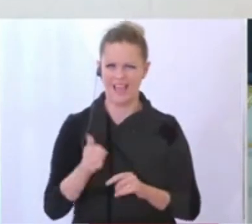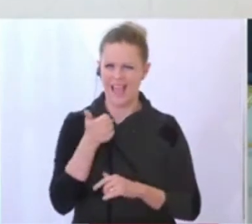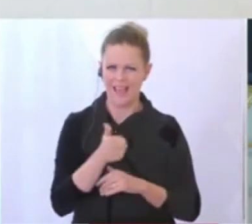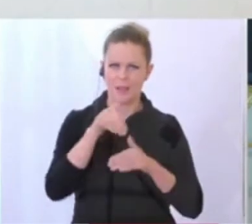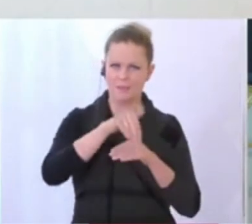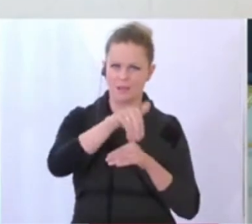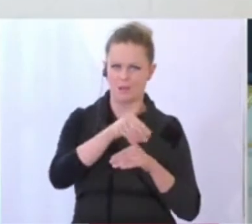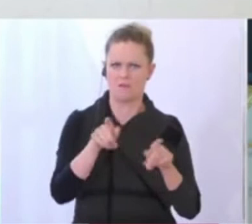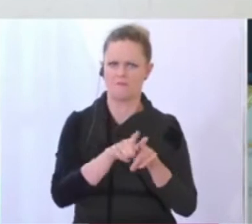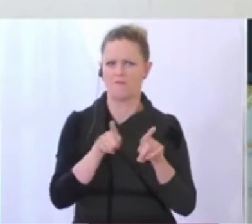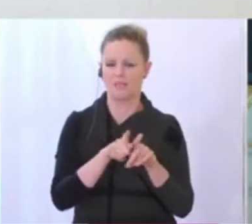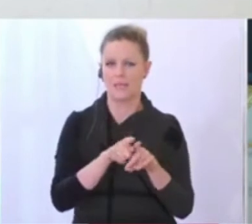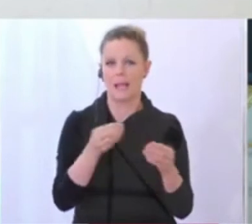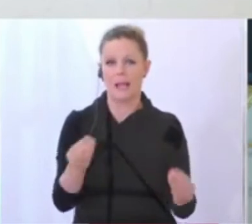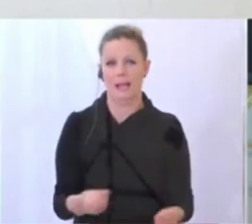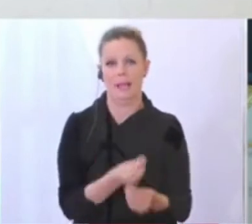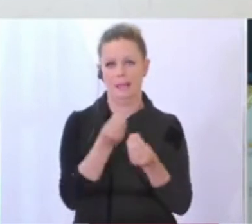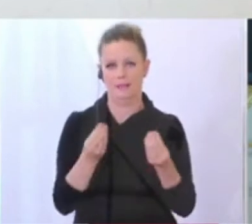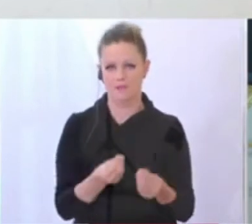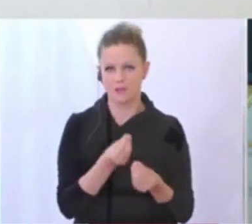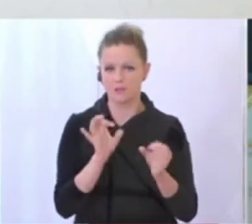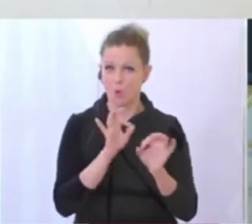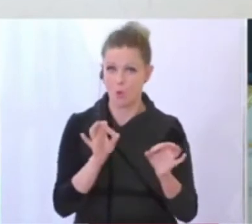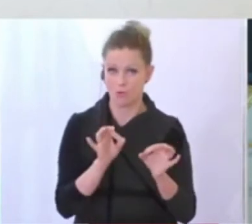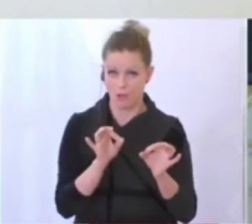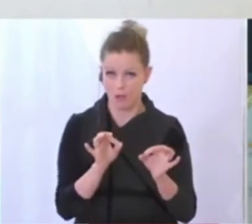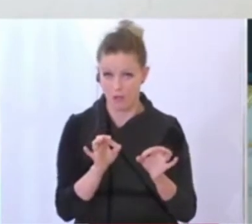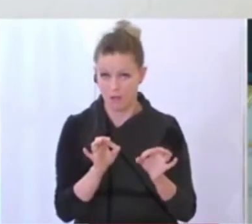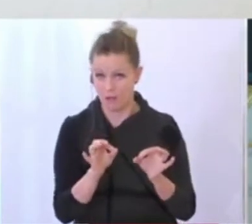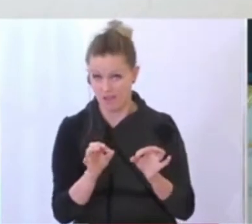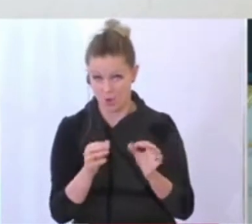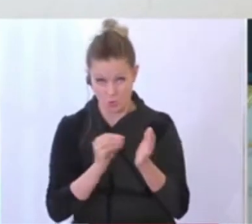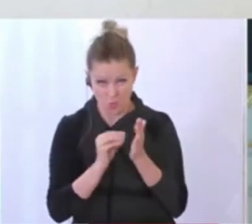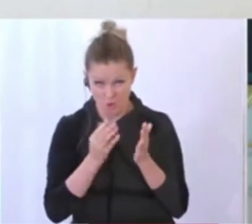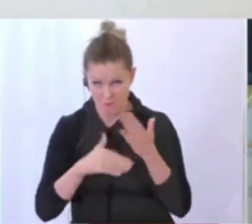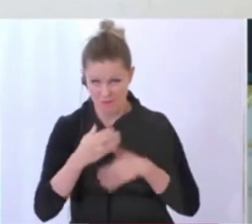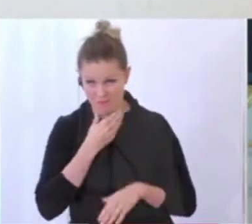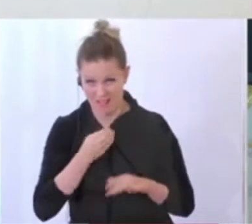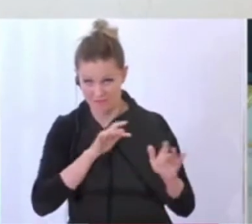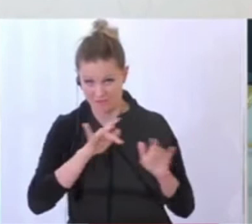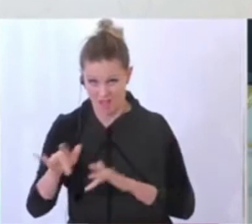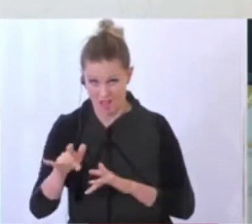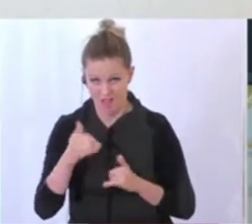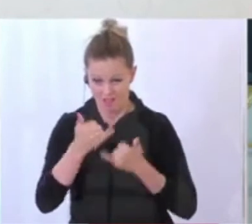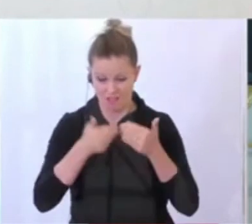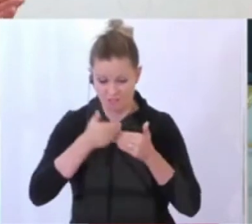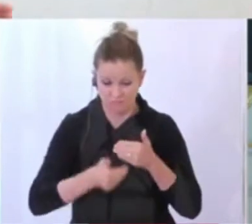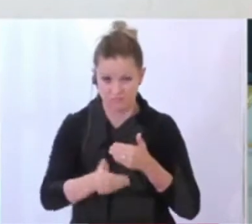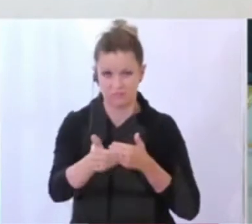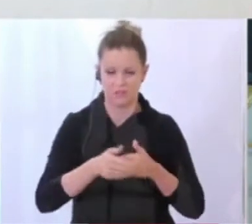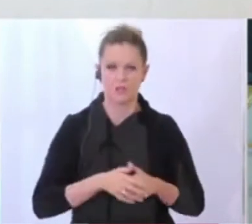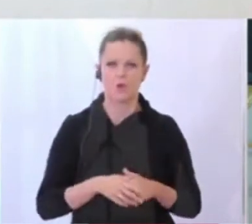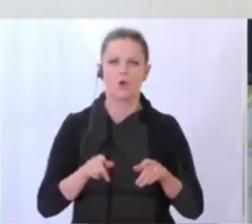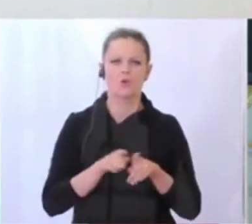Milliarde nur ein Tropfen auf den heißen Stein. Wird das reichen oder ist da noch mehr Bedarf da wahrscheinlich innerhalb des Jahres? Und noch eine